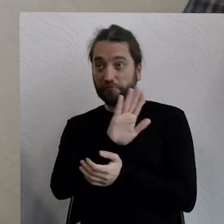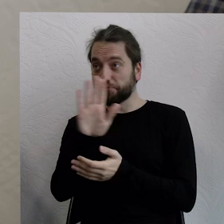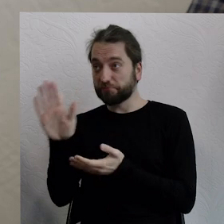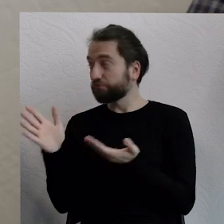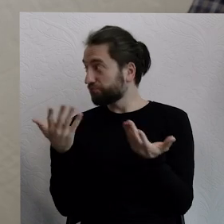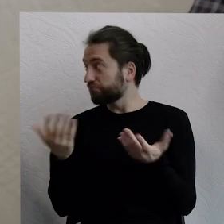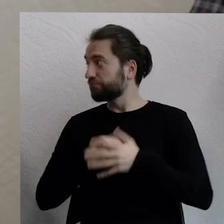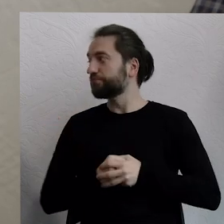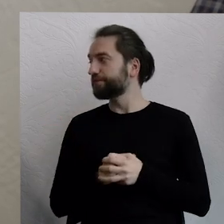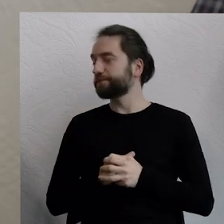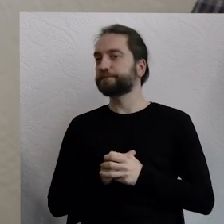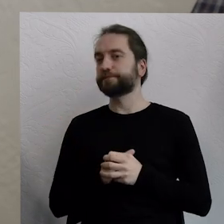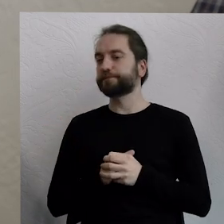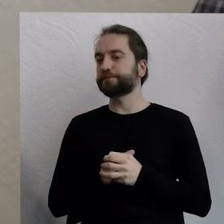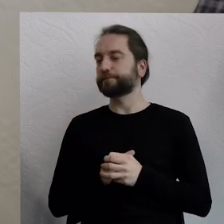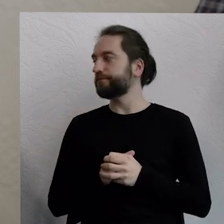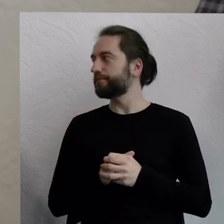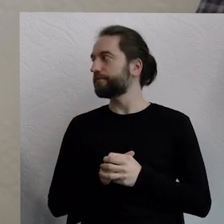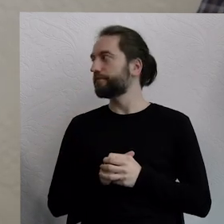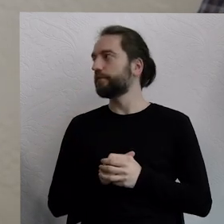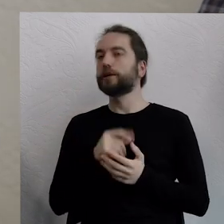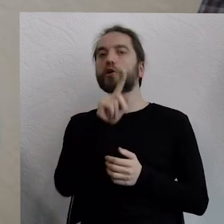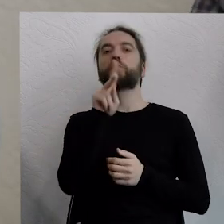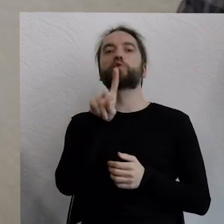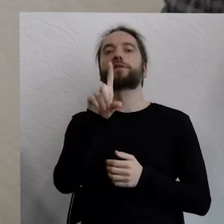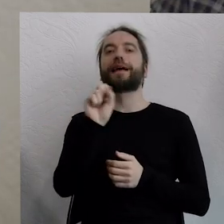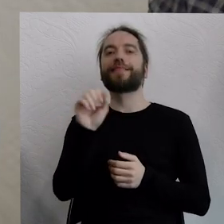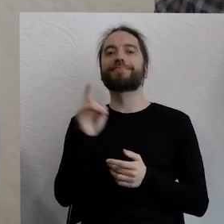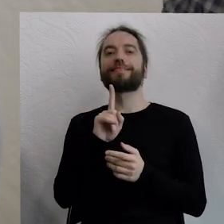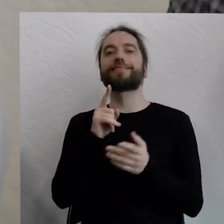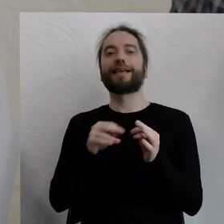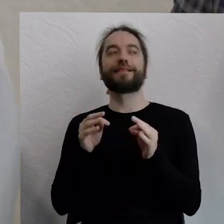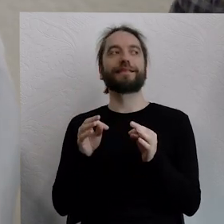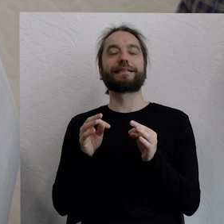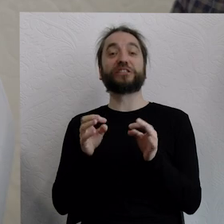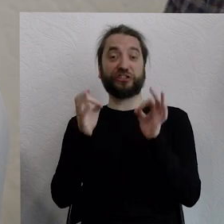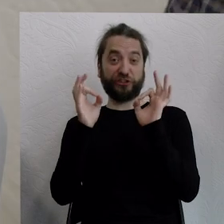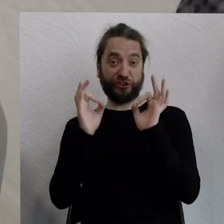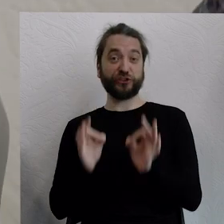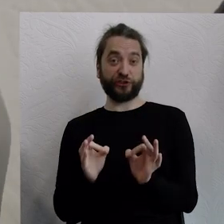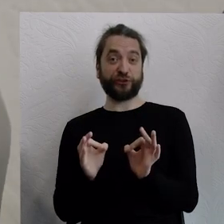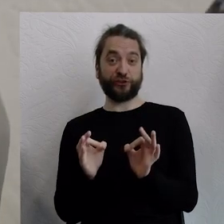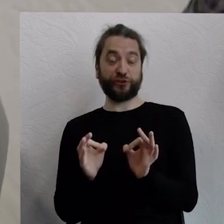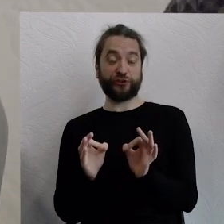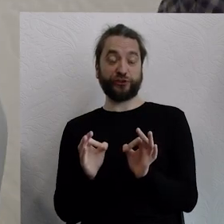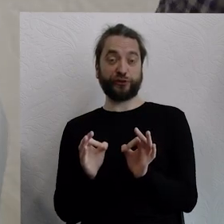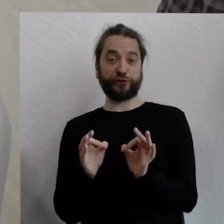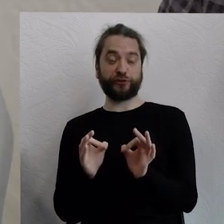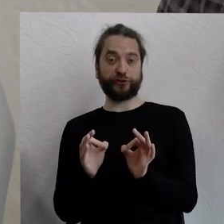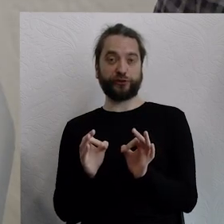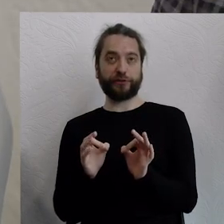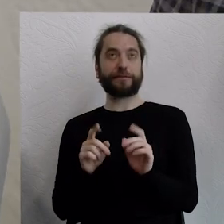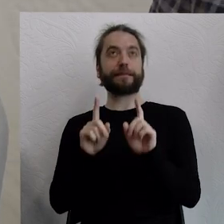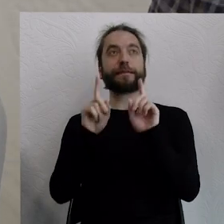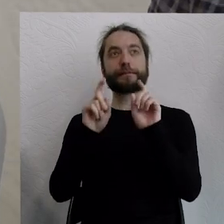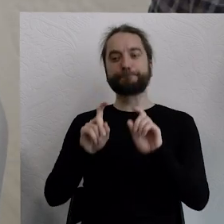w pierwszej kolejności zaczniemy od Zuzanny, co dzisiaj musiałoby się zacząć